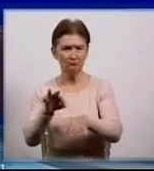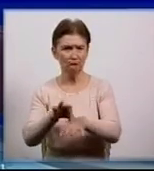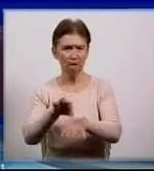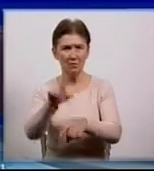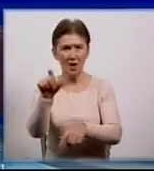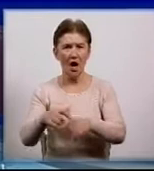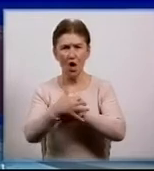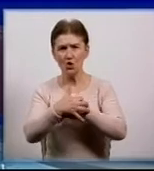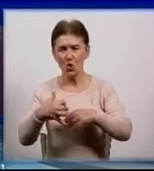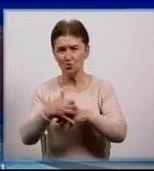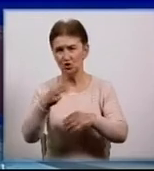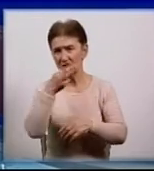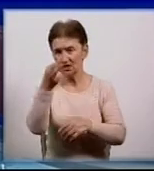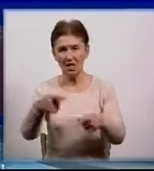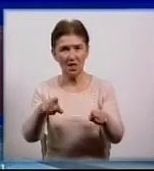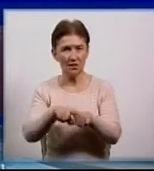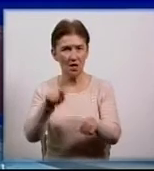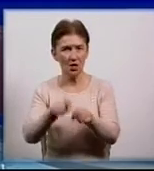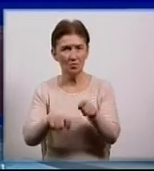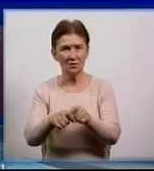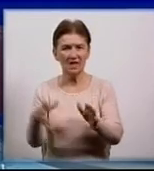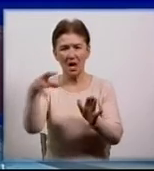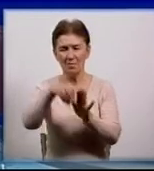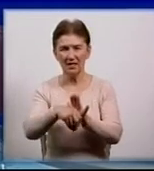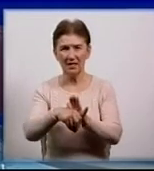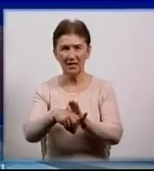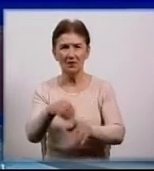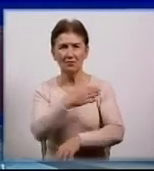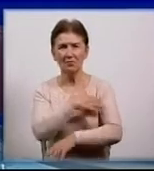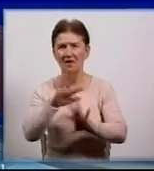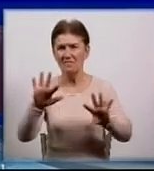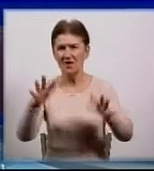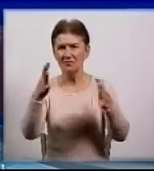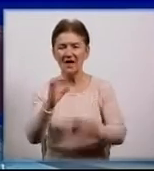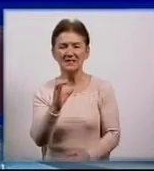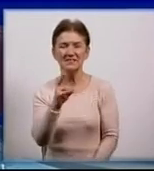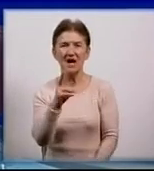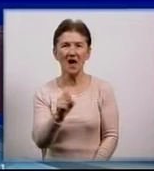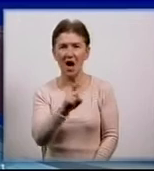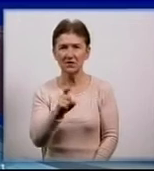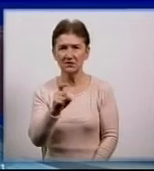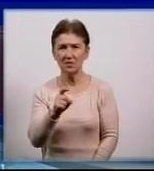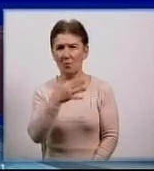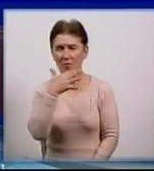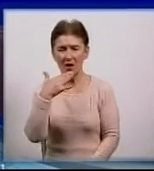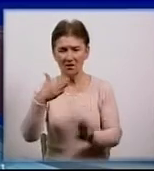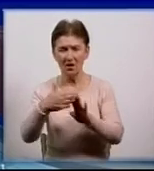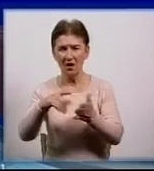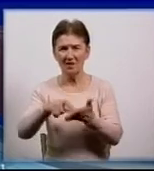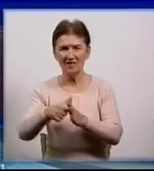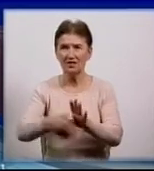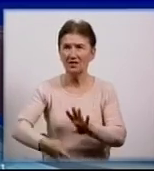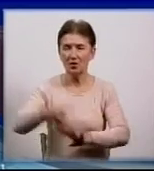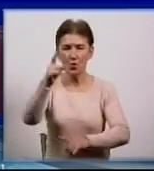на засіданні Державної надзвичайної комісії при Олександрійській міськраді. Випадок сказу зафіксували у багатоквартирному будинку по вулиці